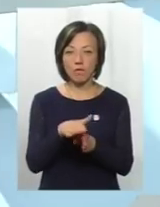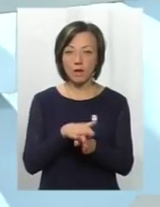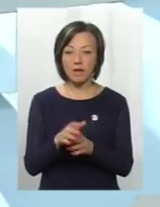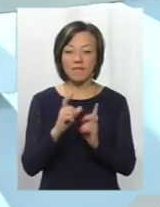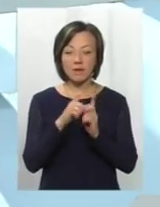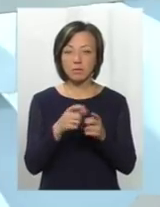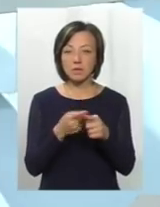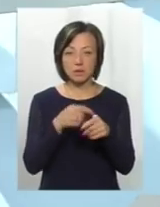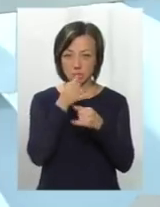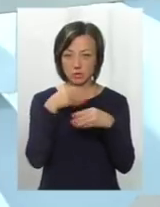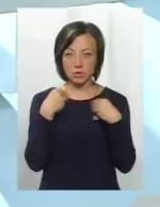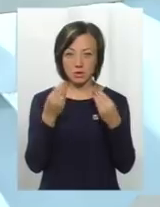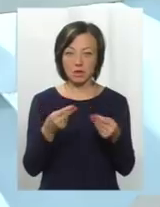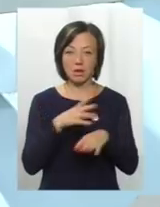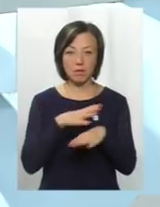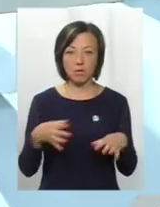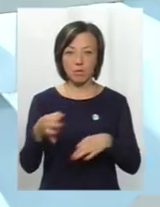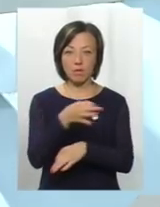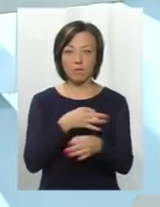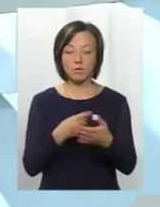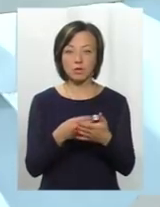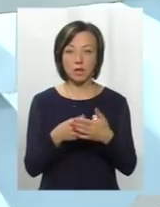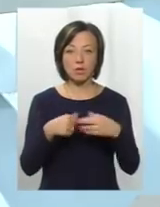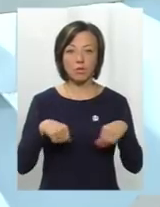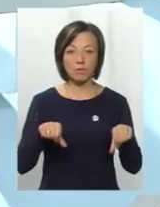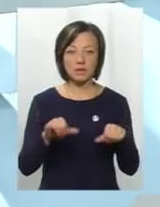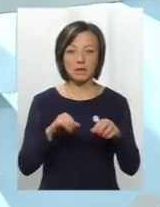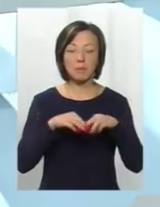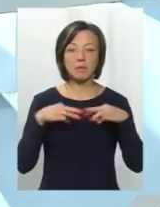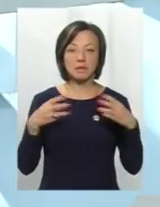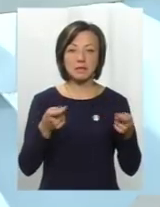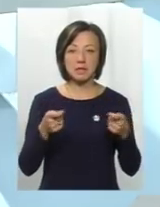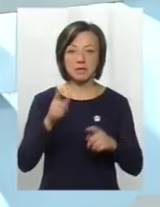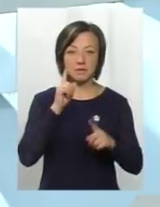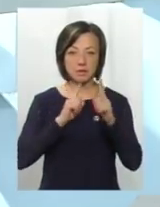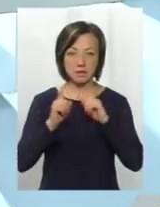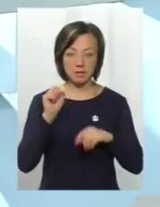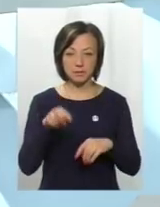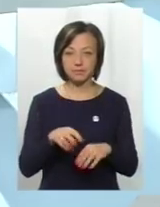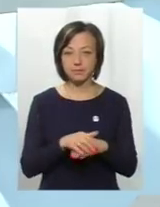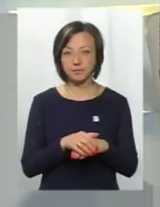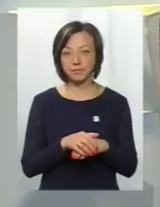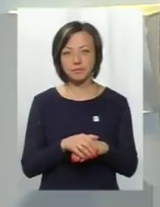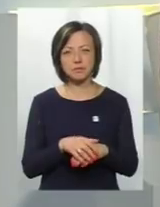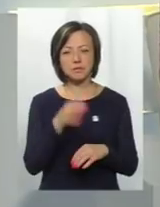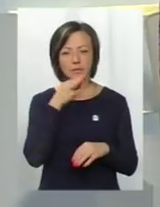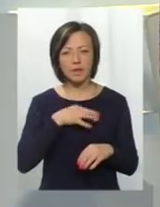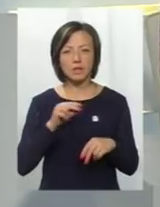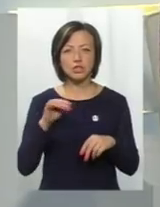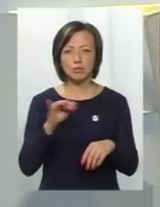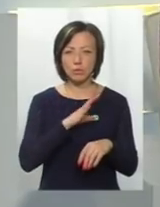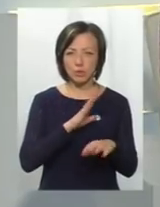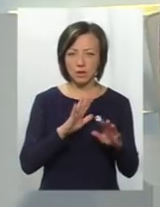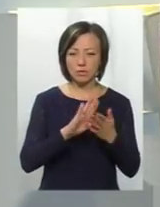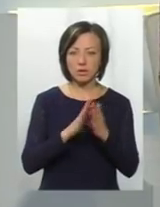відповіді я на це не можу дати. Вона не обговорювалася не тільки на бюджетній комісії, а й на президії, і в сесійній залі. А скажіть, чи були прецеденти раніше, чи приймалися